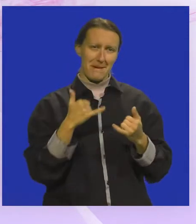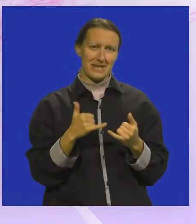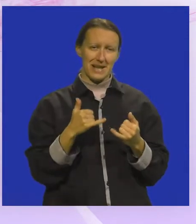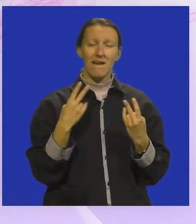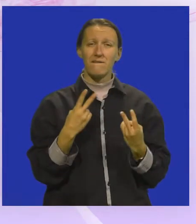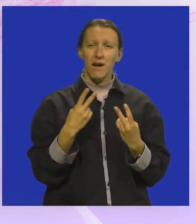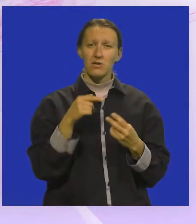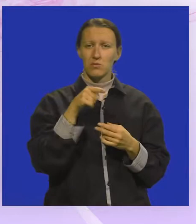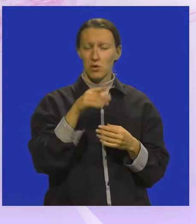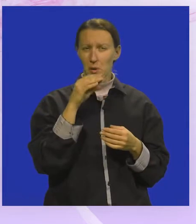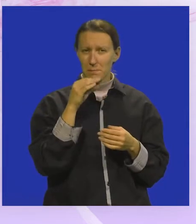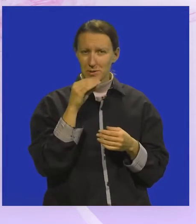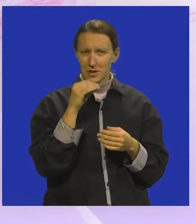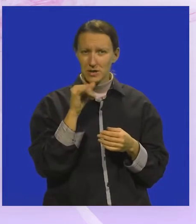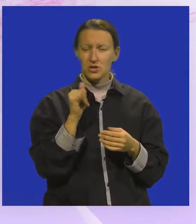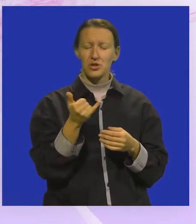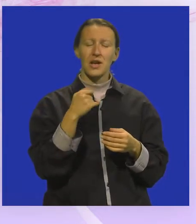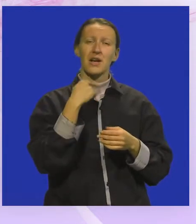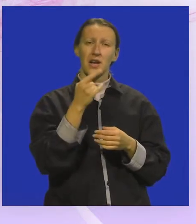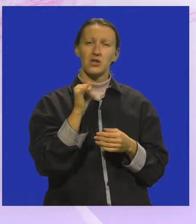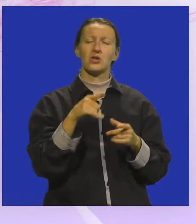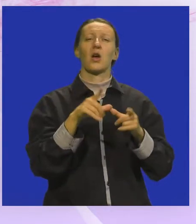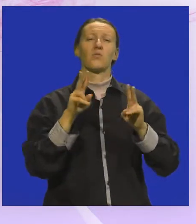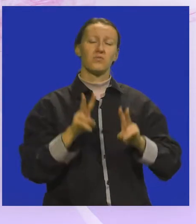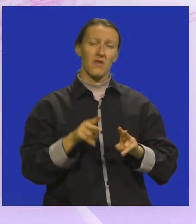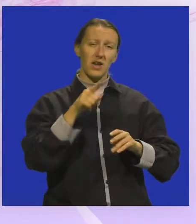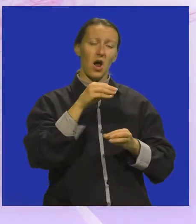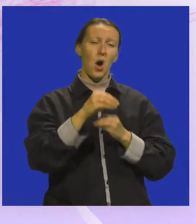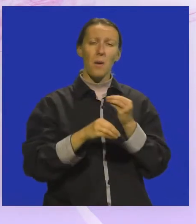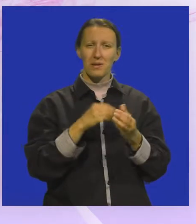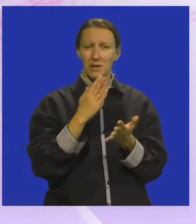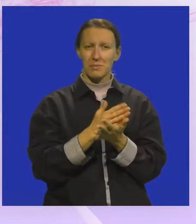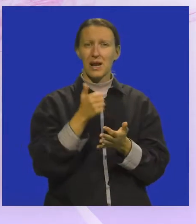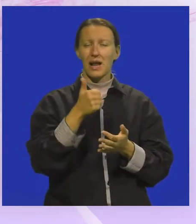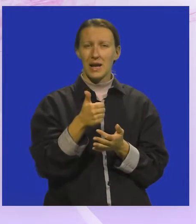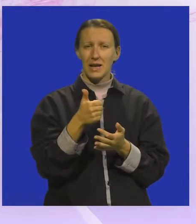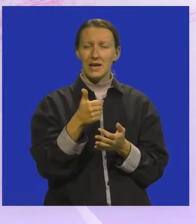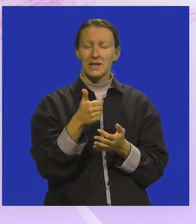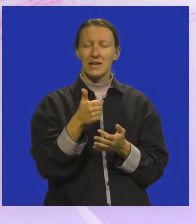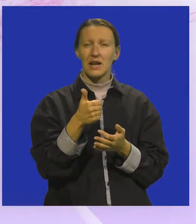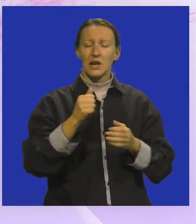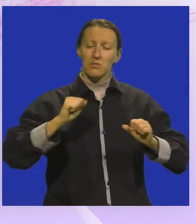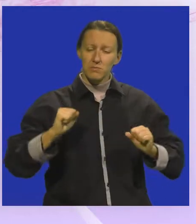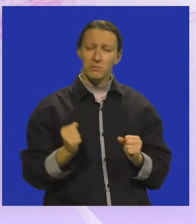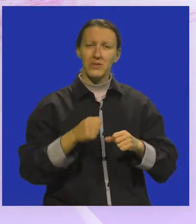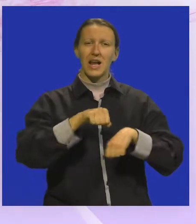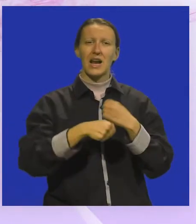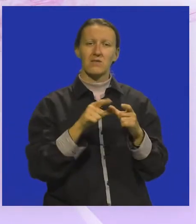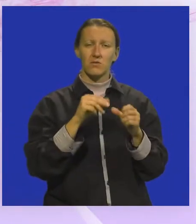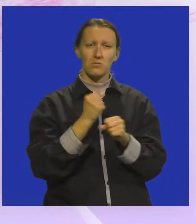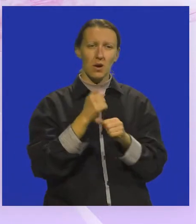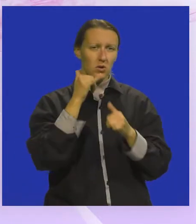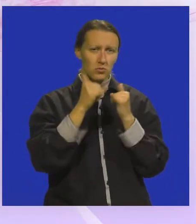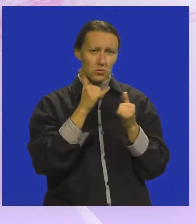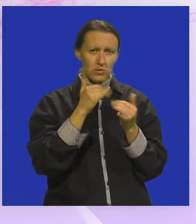bitno u toj priči je reći da je u stvari ta obitelj bila jedan pokretač razvoja Umaškog